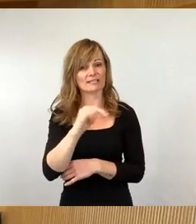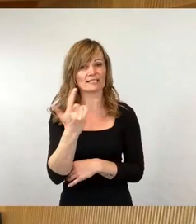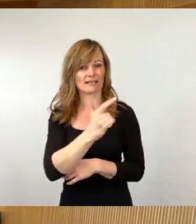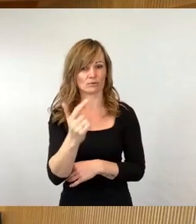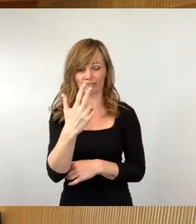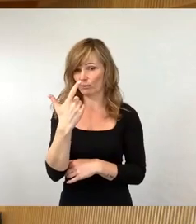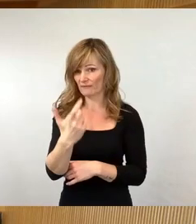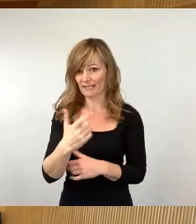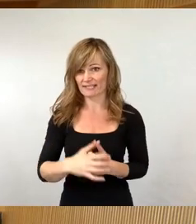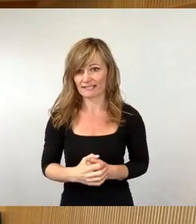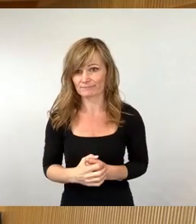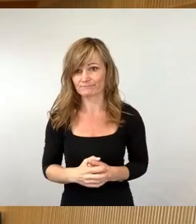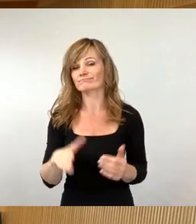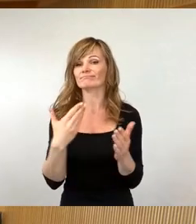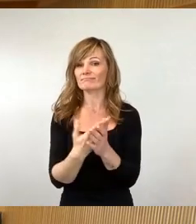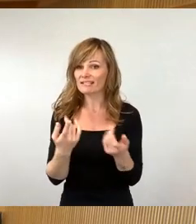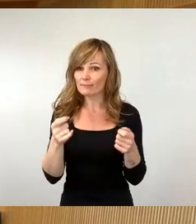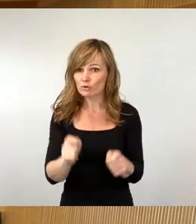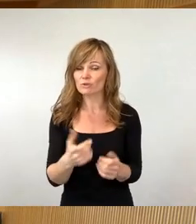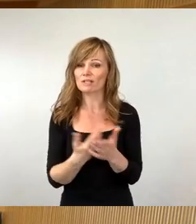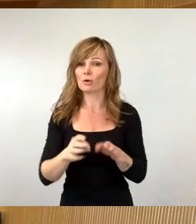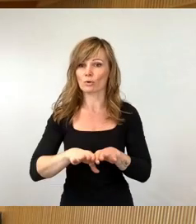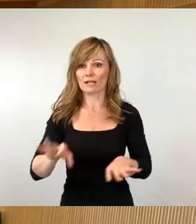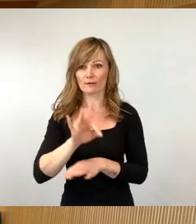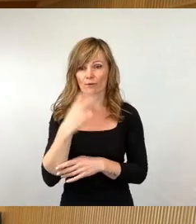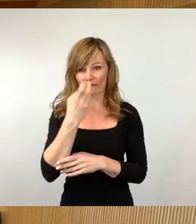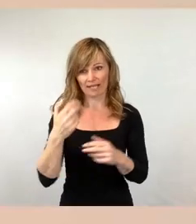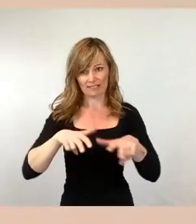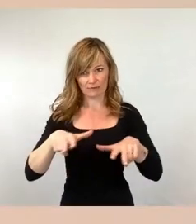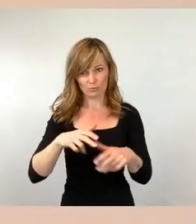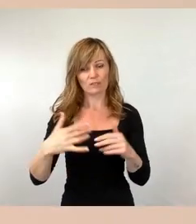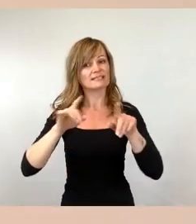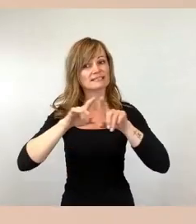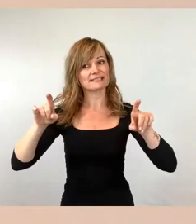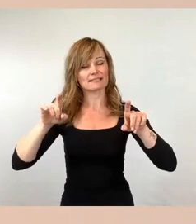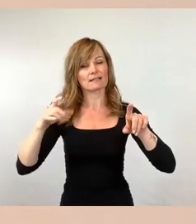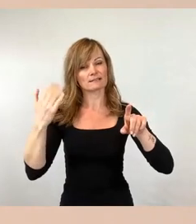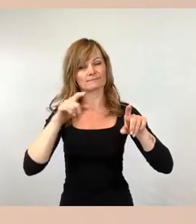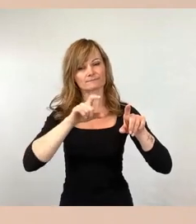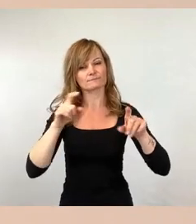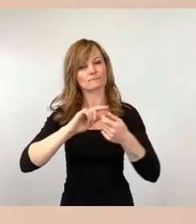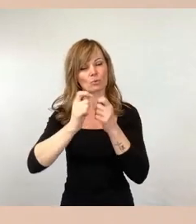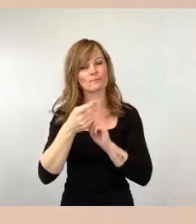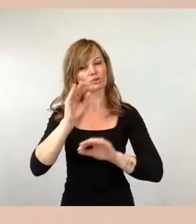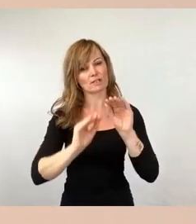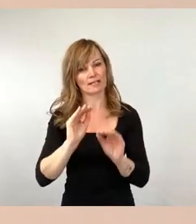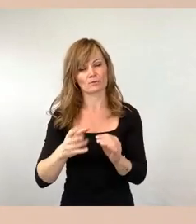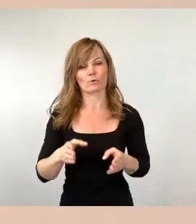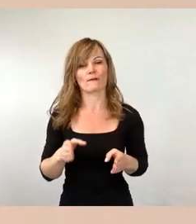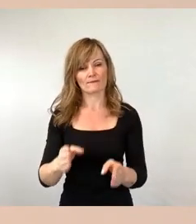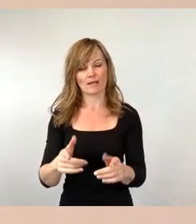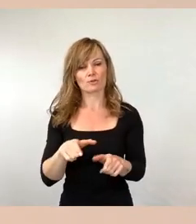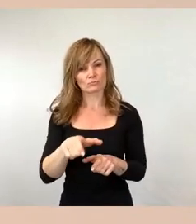Der ist Grundlage für den Verkehrsversuch. Titel des Stadtratsbeschlusses war Umgestaltung einer Fahrspur zur Umweltspur als